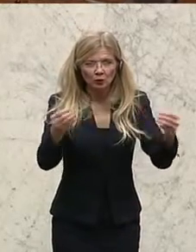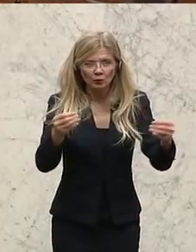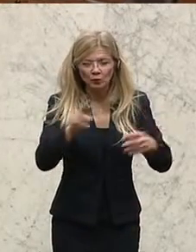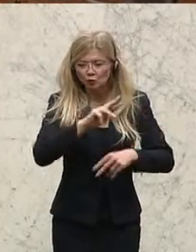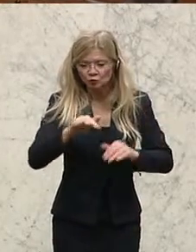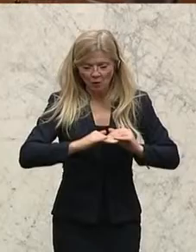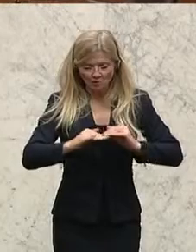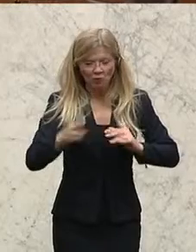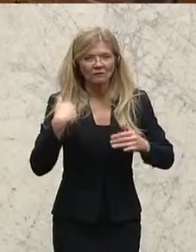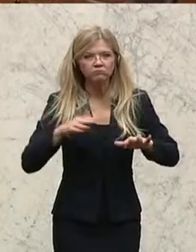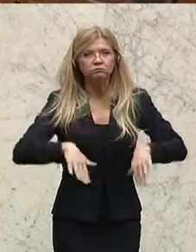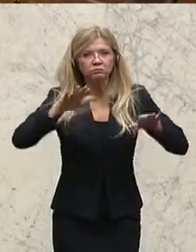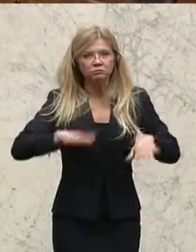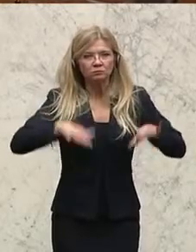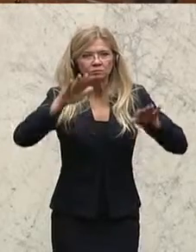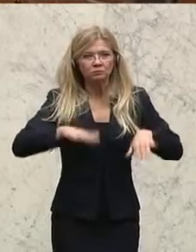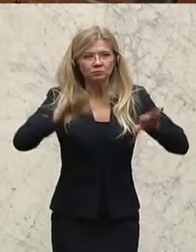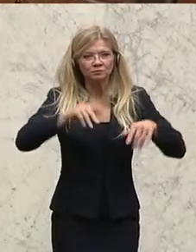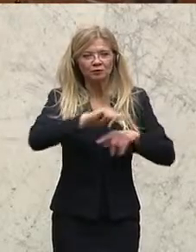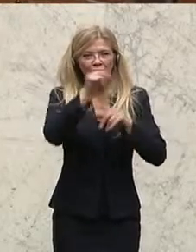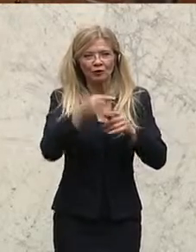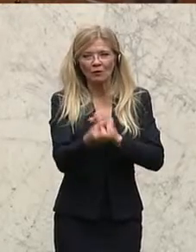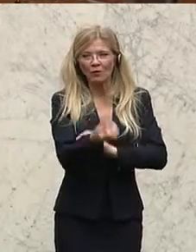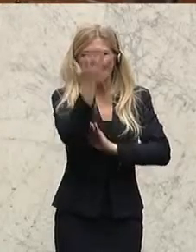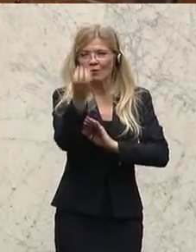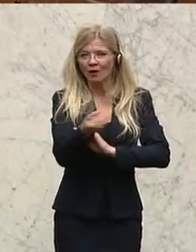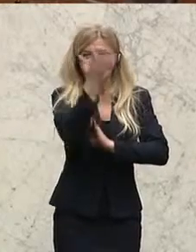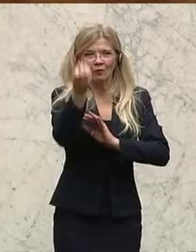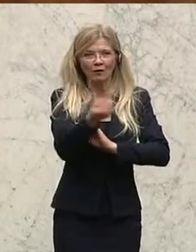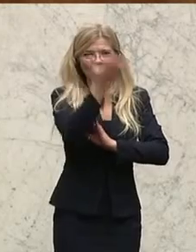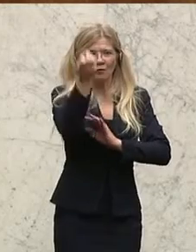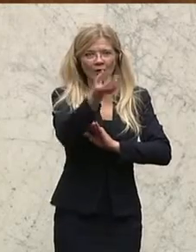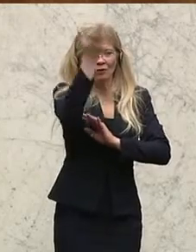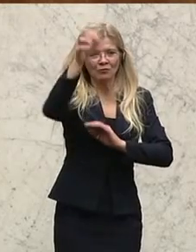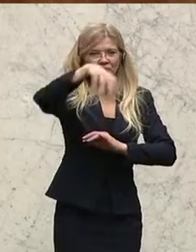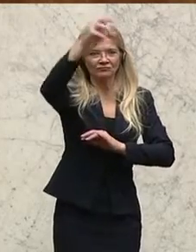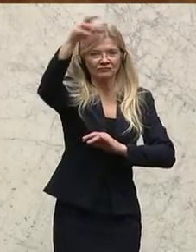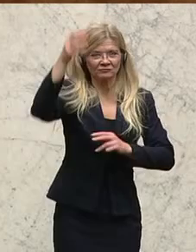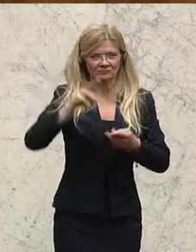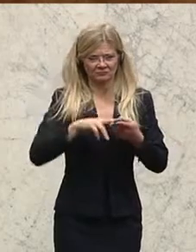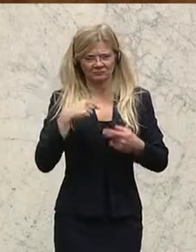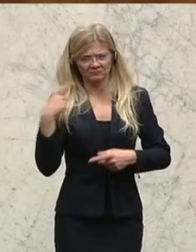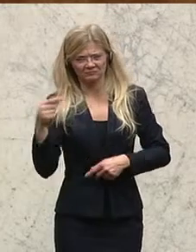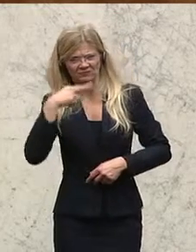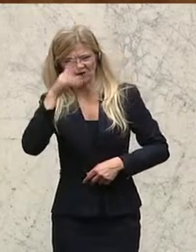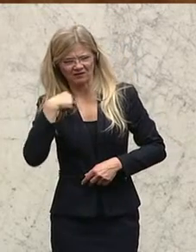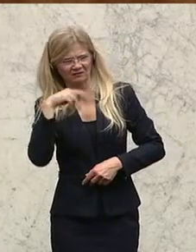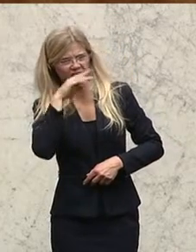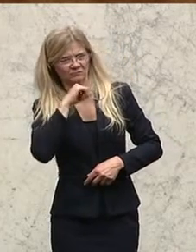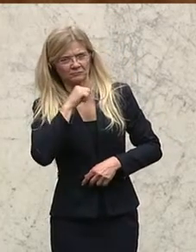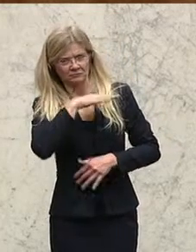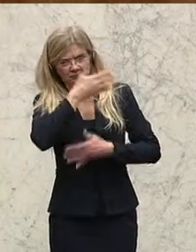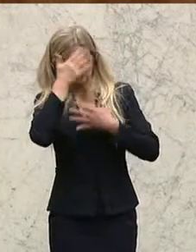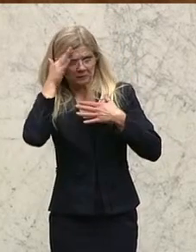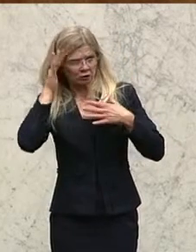Boden dröhnte und aus dem Loch stieg der Rauch. Mein Pate wischte sich mit dem Ärmel den Schweiß vom Angesicht und starrte in den Tunnel. Im